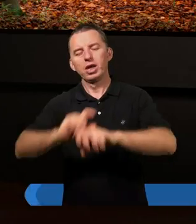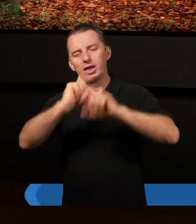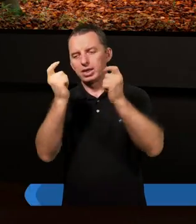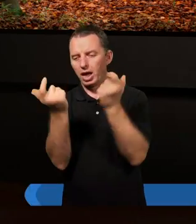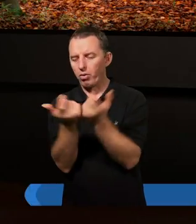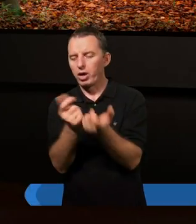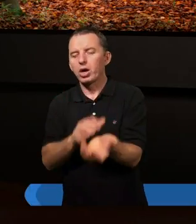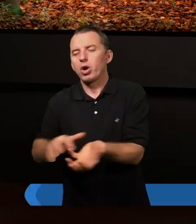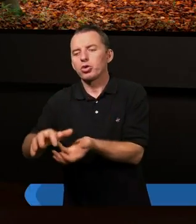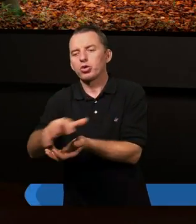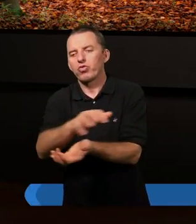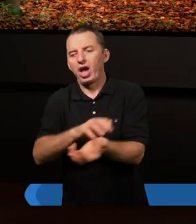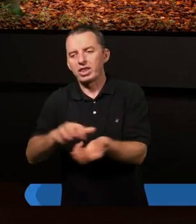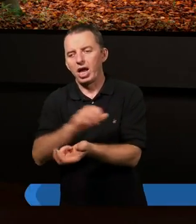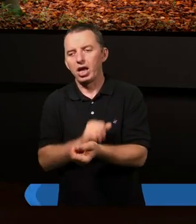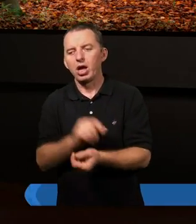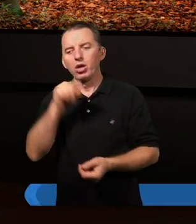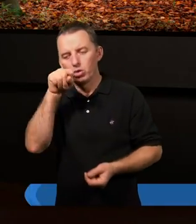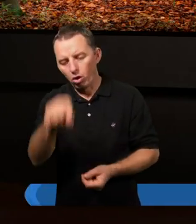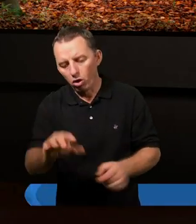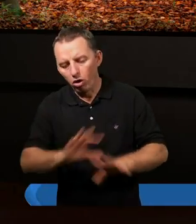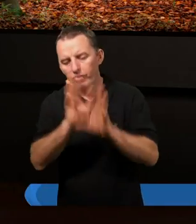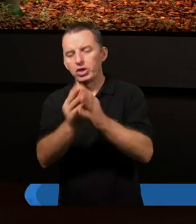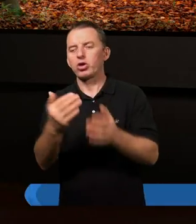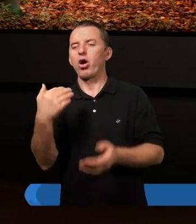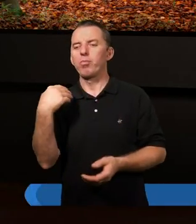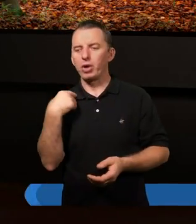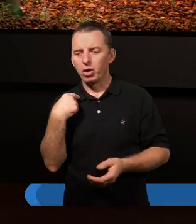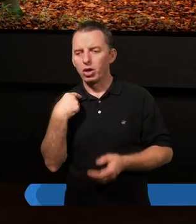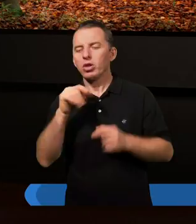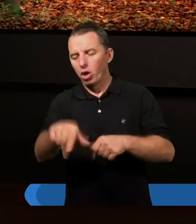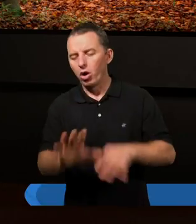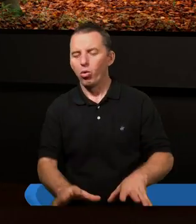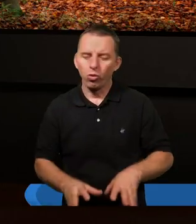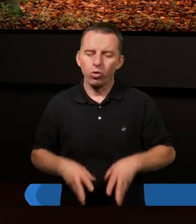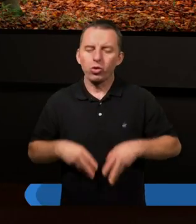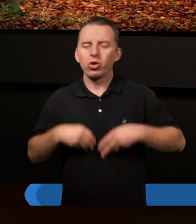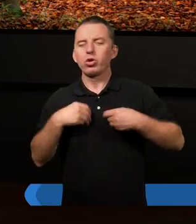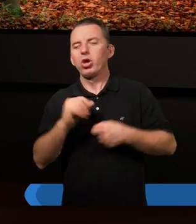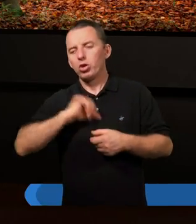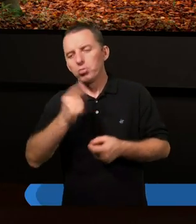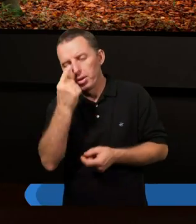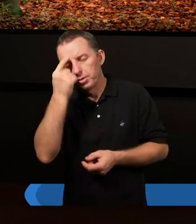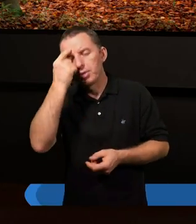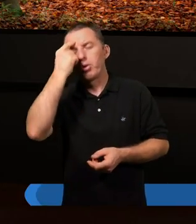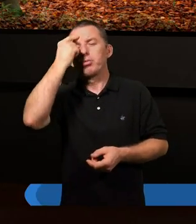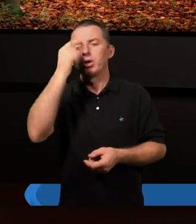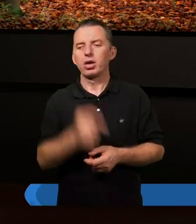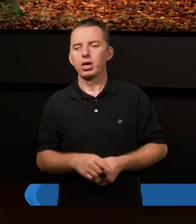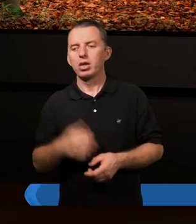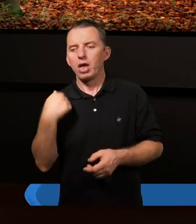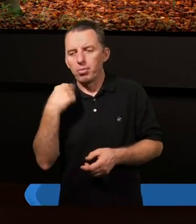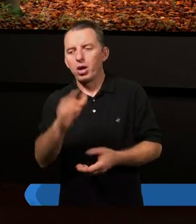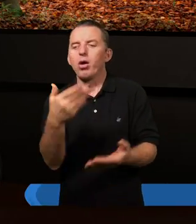świata. To wszystko było i te uroczystości sobie przypominamy. Ale jak